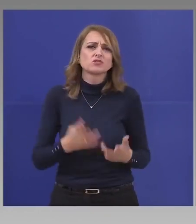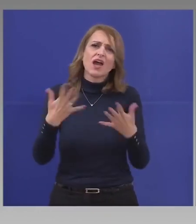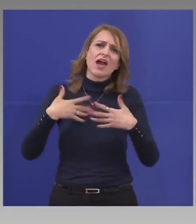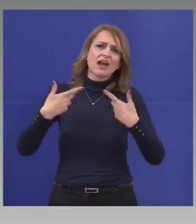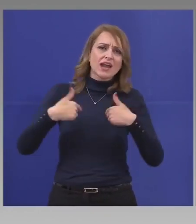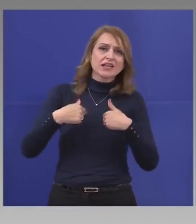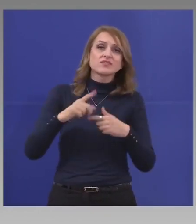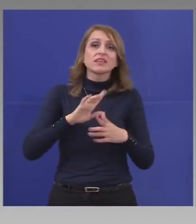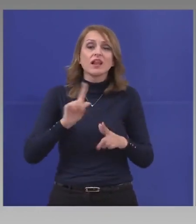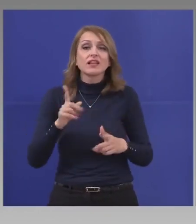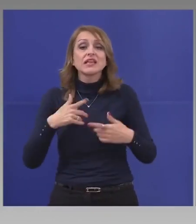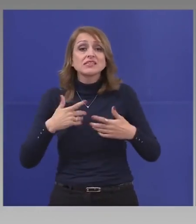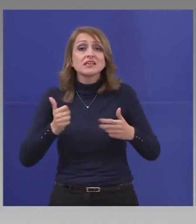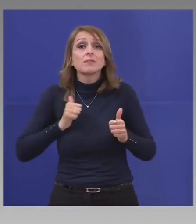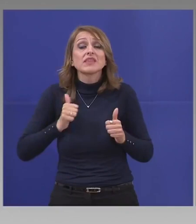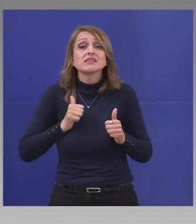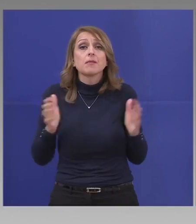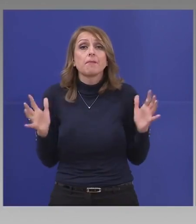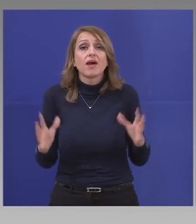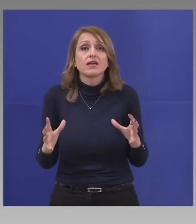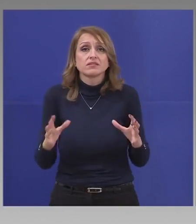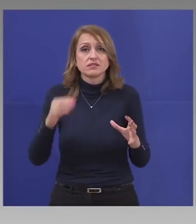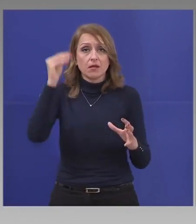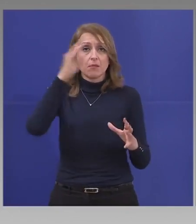Искам да запаза тези дни държавата.